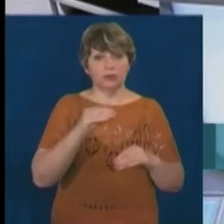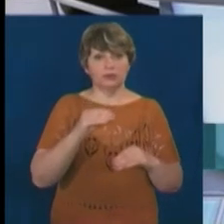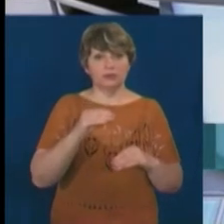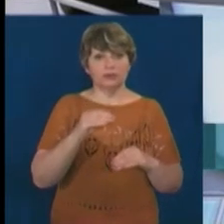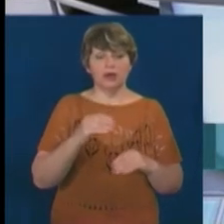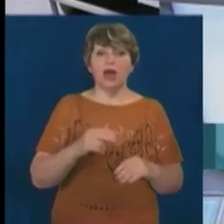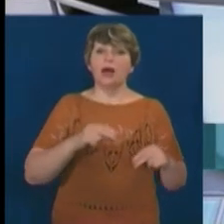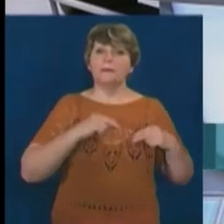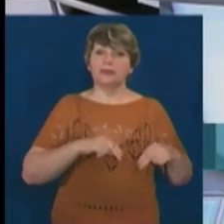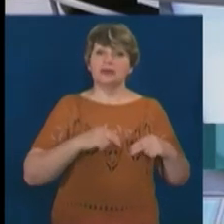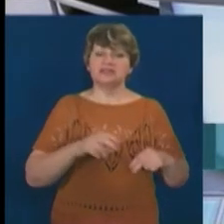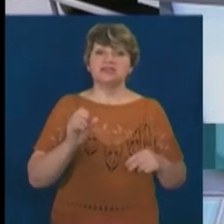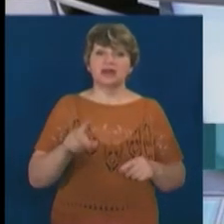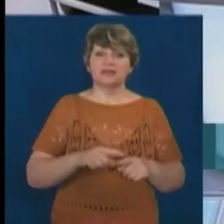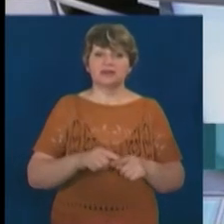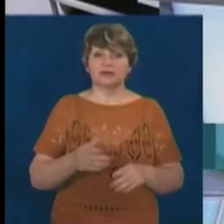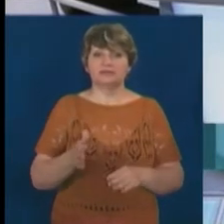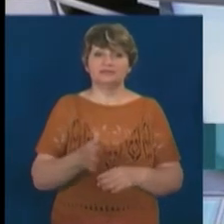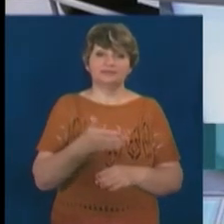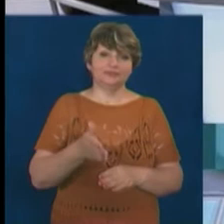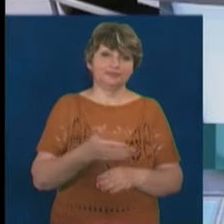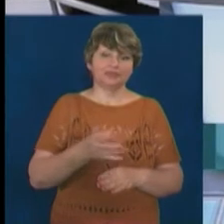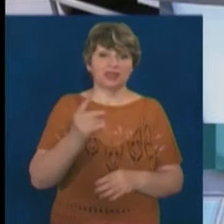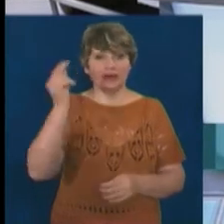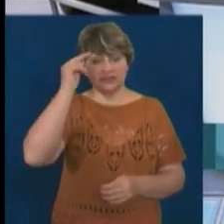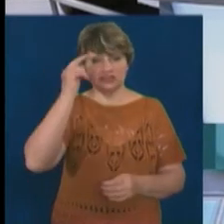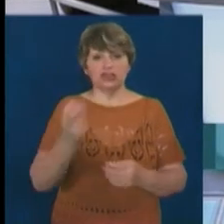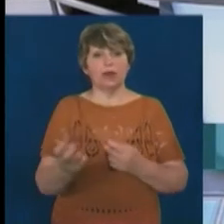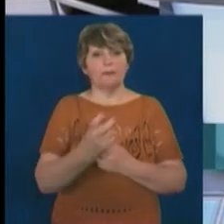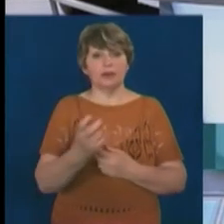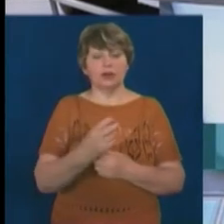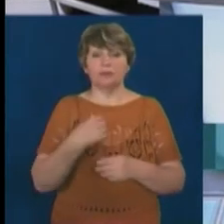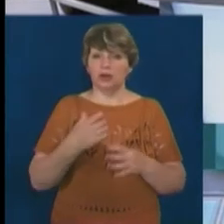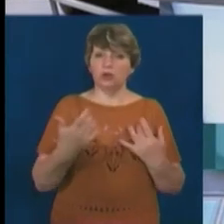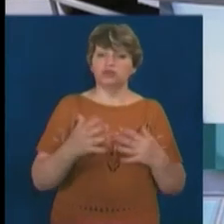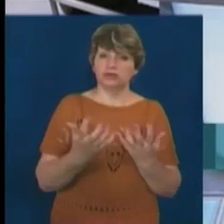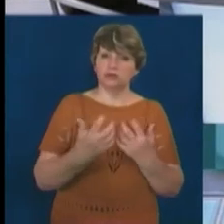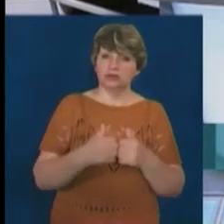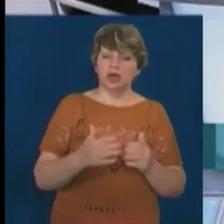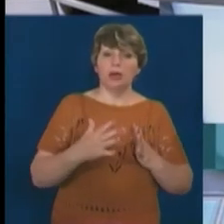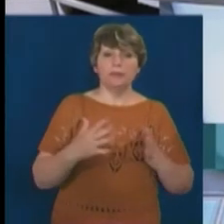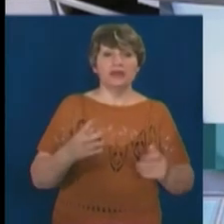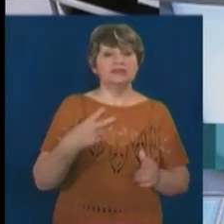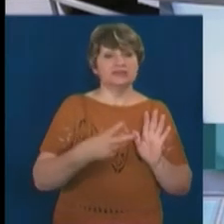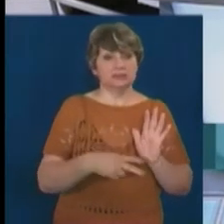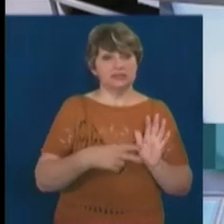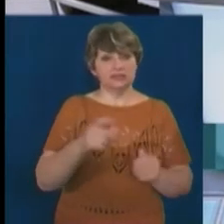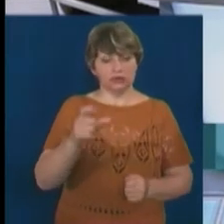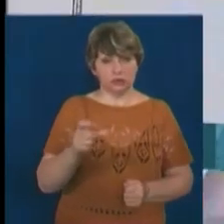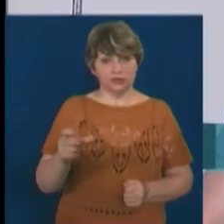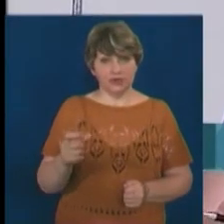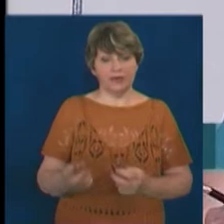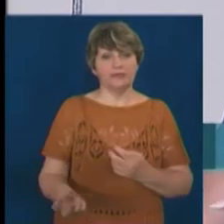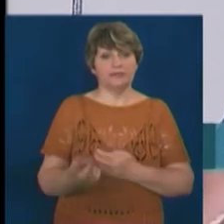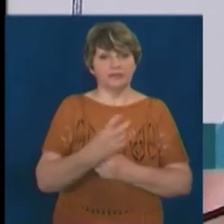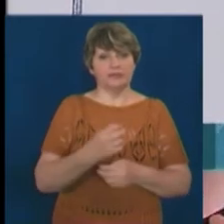він працює як відсів. Нам навчання переходить, ну, цьому році ми підраховували, більше 70 людей взагалі відвідували